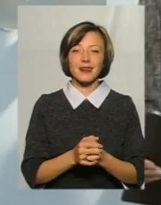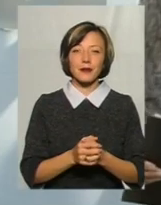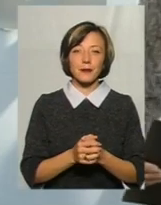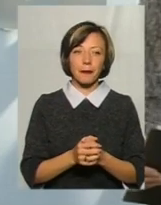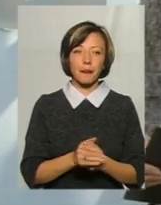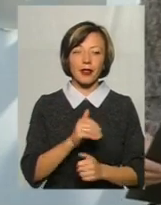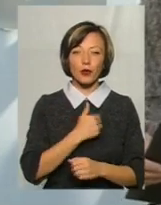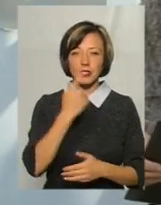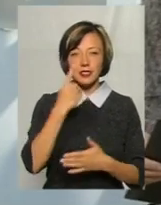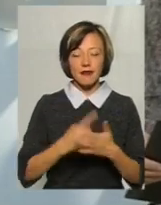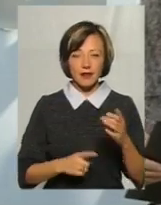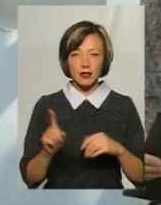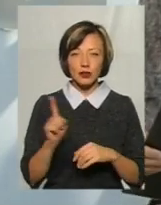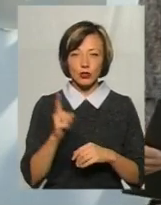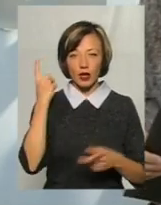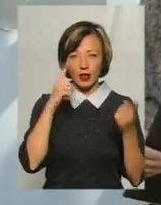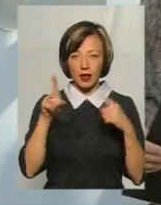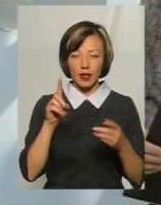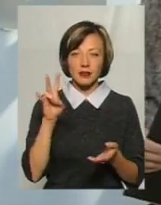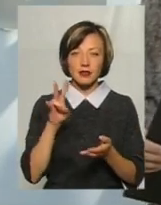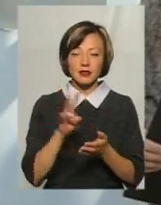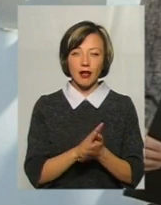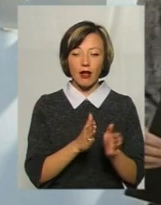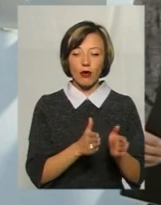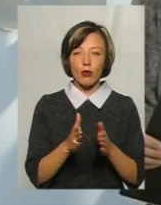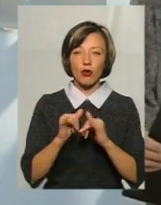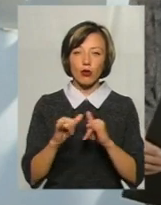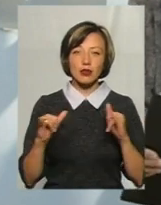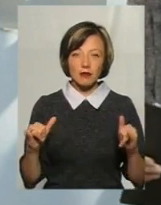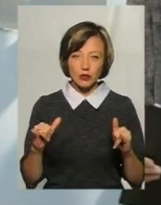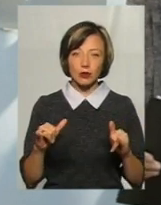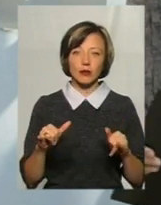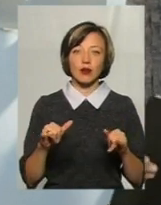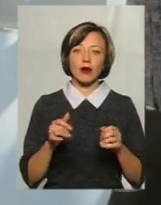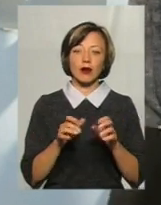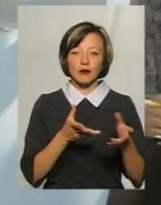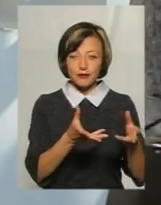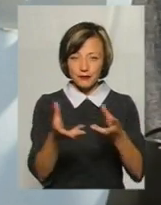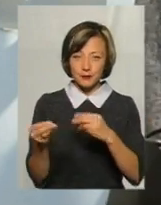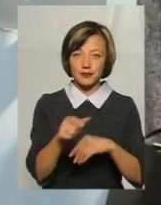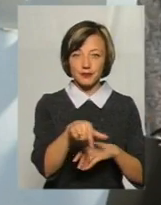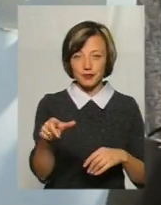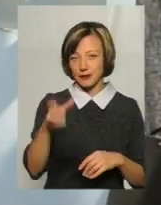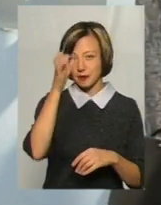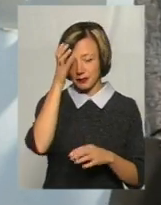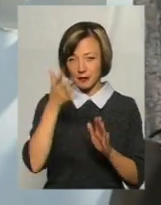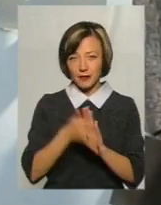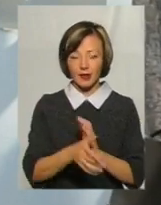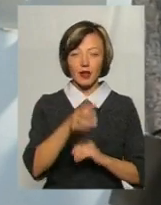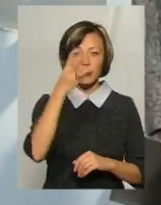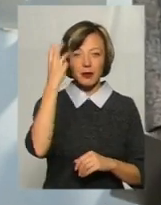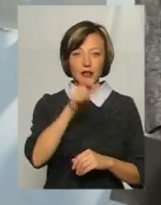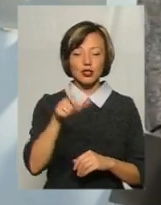Хочеться справді вірити, що ідея сталого розвитку оволодіє масами, оволодіє умами хмельничан,